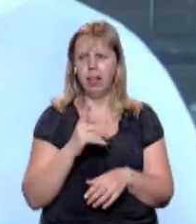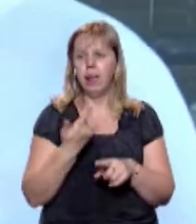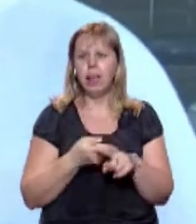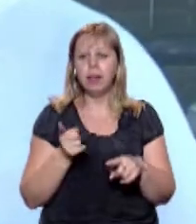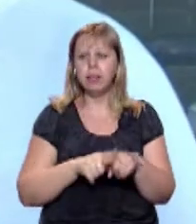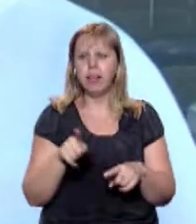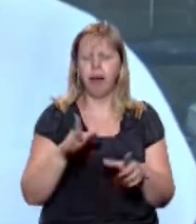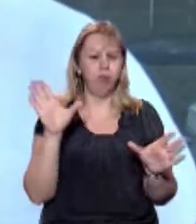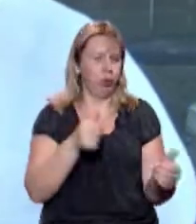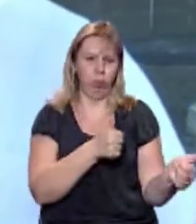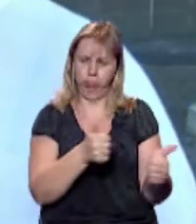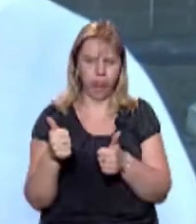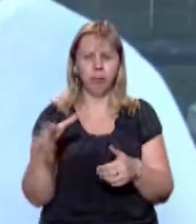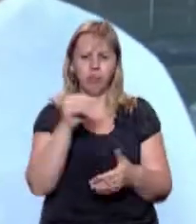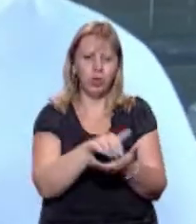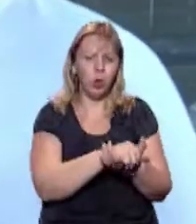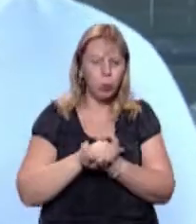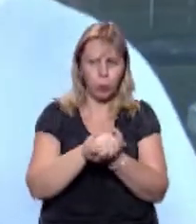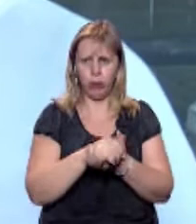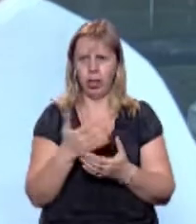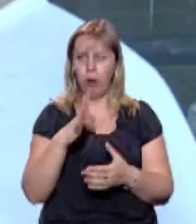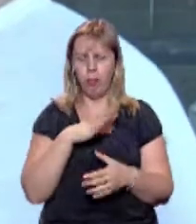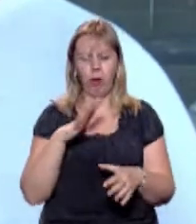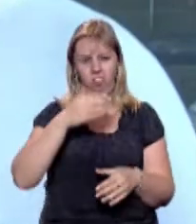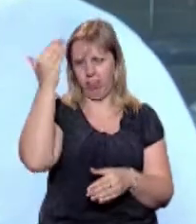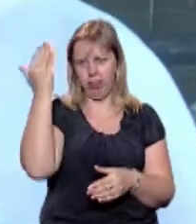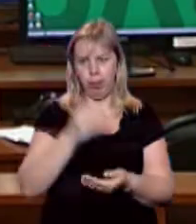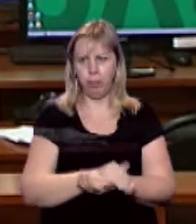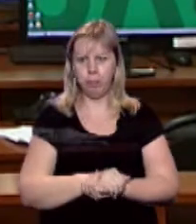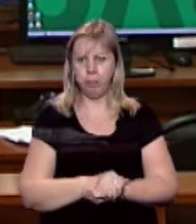злагоджено, всі дружимо, було тільки весело.